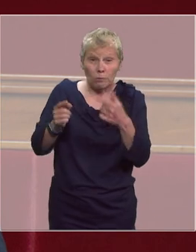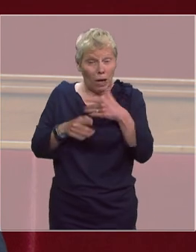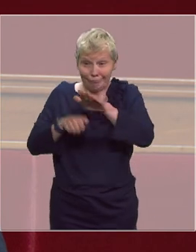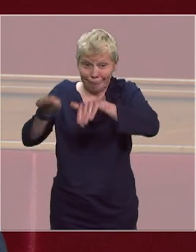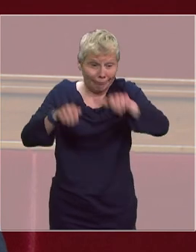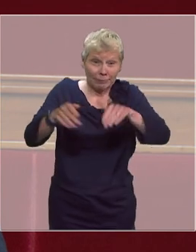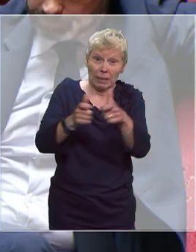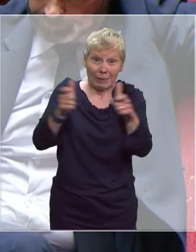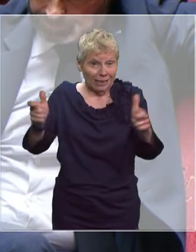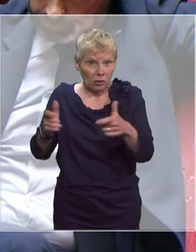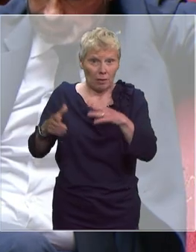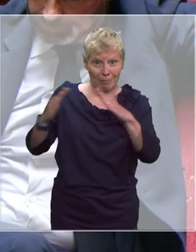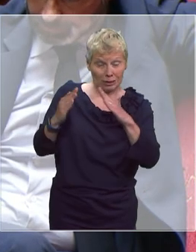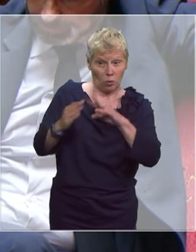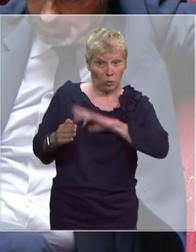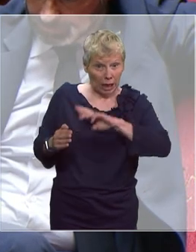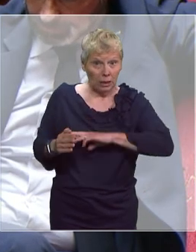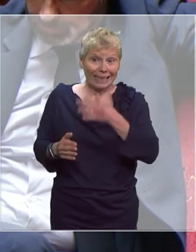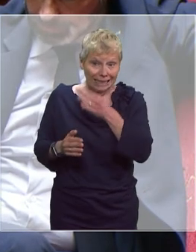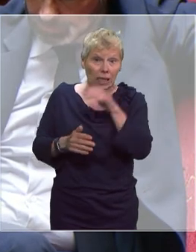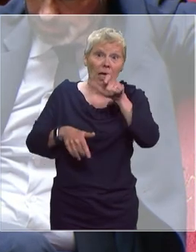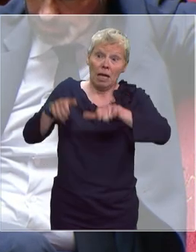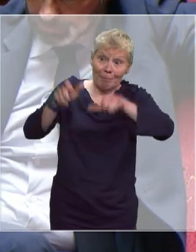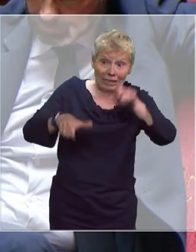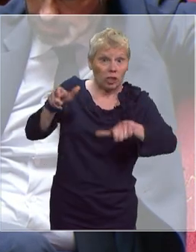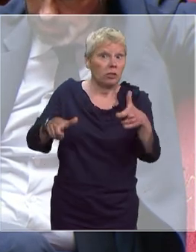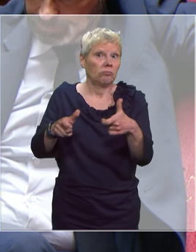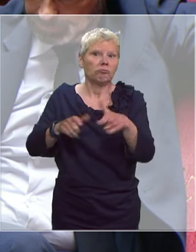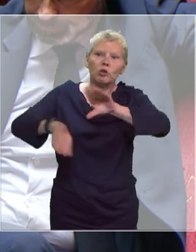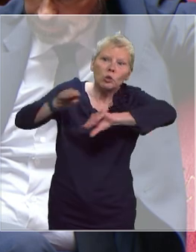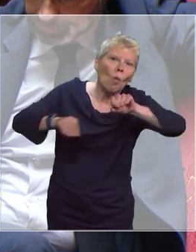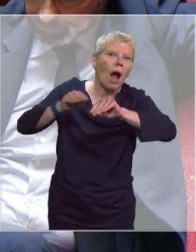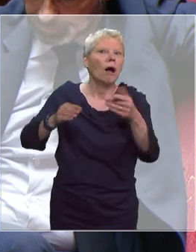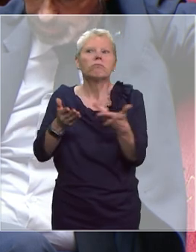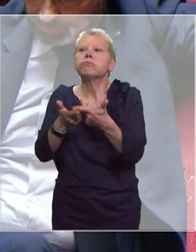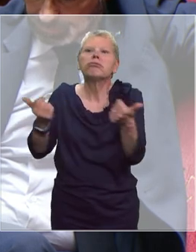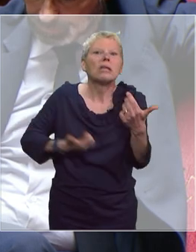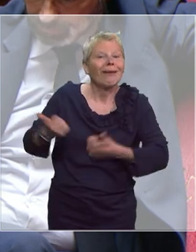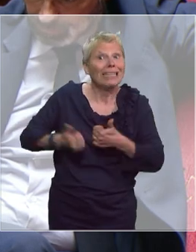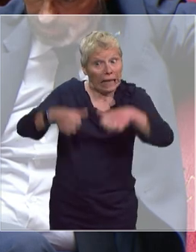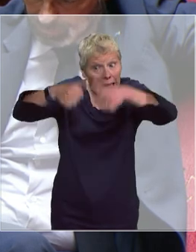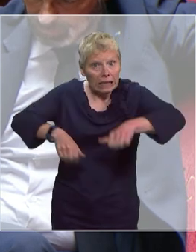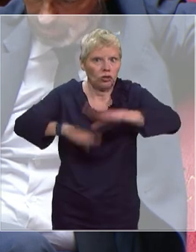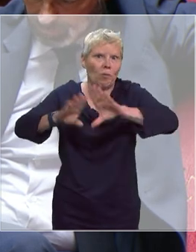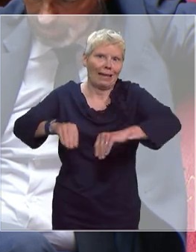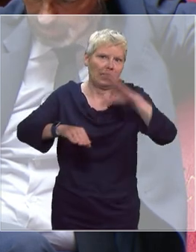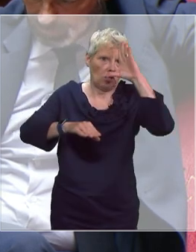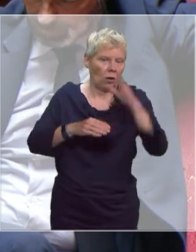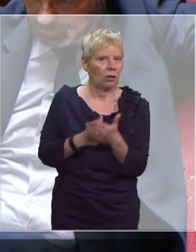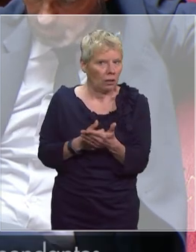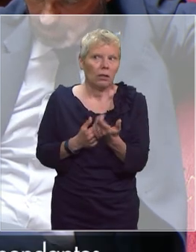EHPAD qui le pouvaient à inviter le personnel à rester sur place, ce qui montre à nouveau le sens du sacrifice et